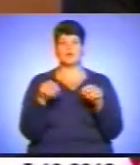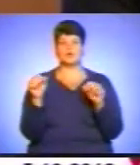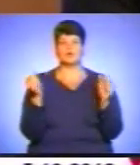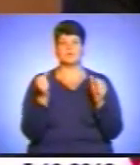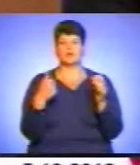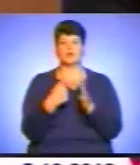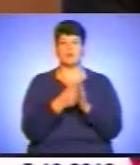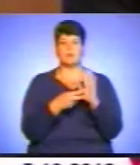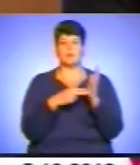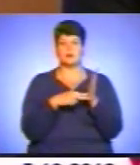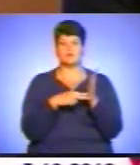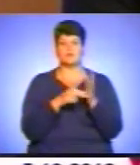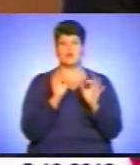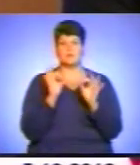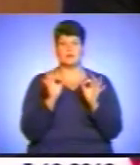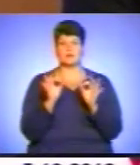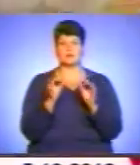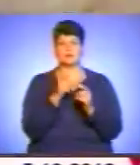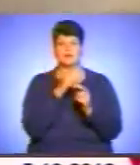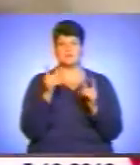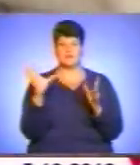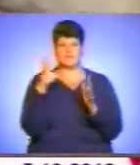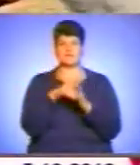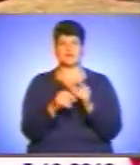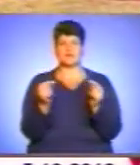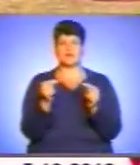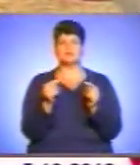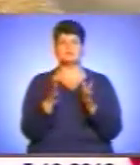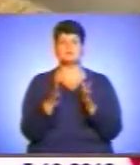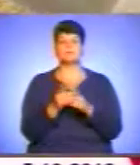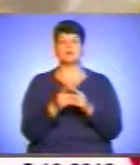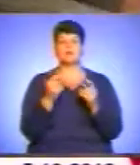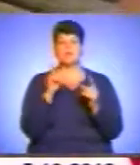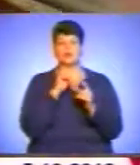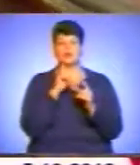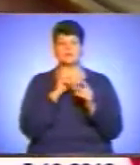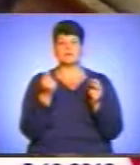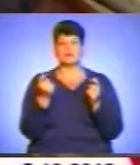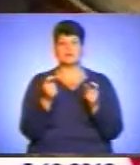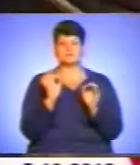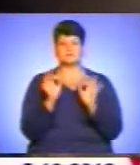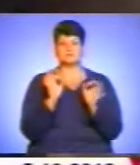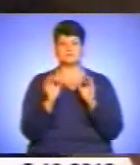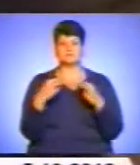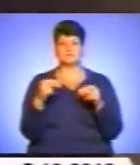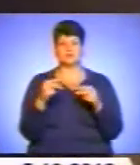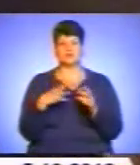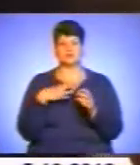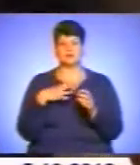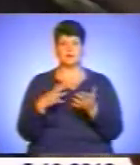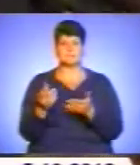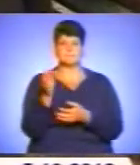Оптимальні строки ми вкладаємось. Зернові наразі рентабельні культури, кажуть аграрії. Тому очікують прибутку.